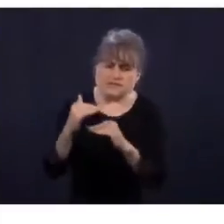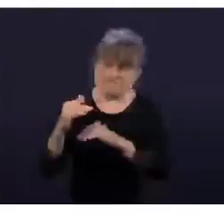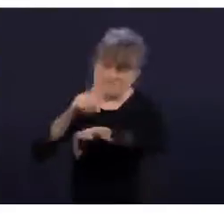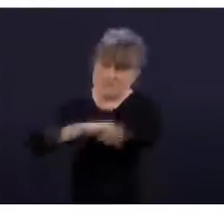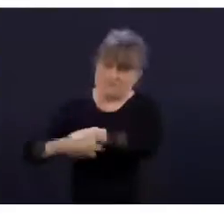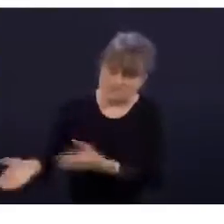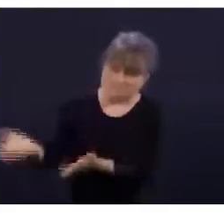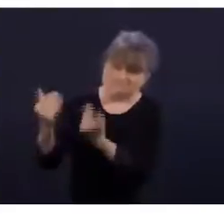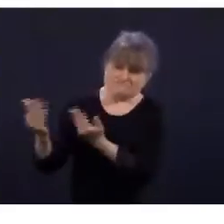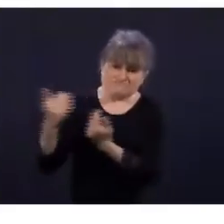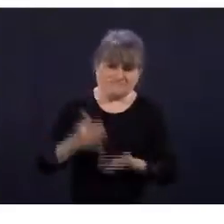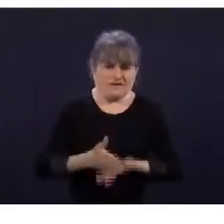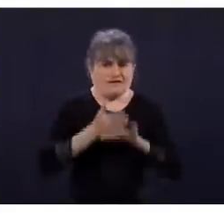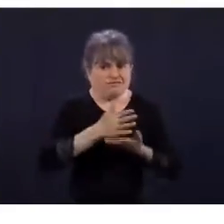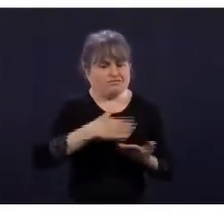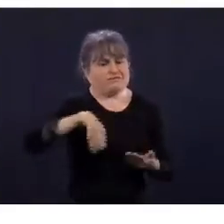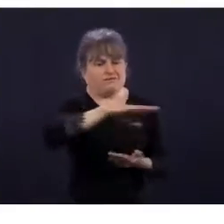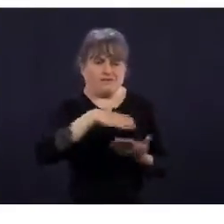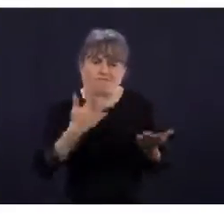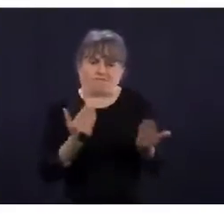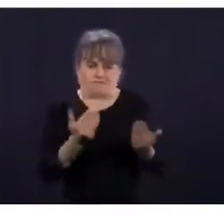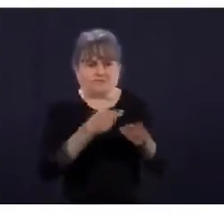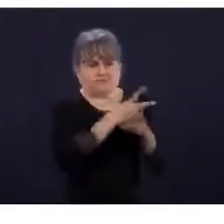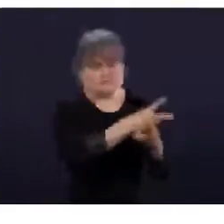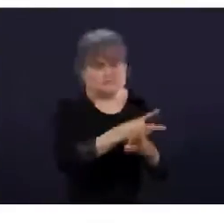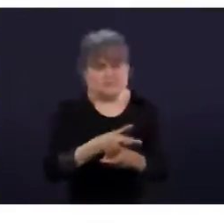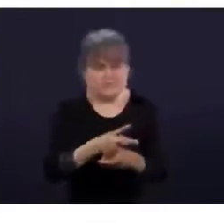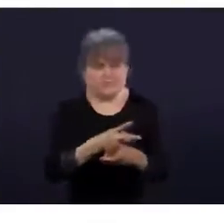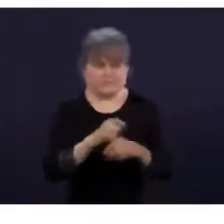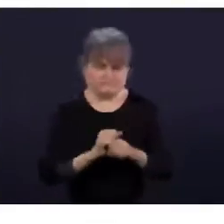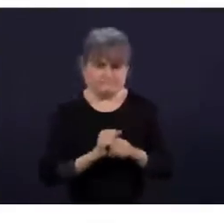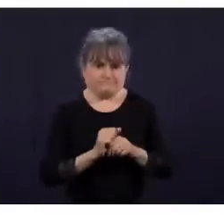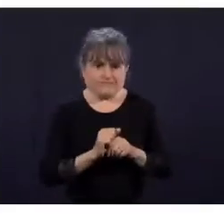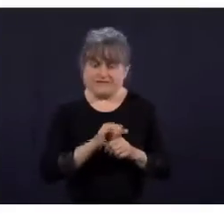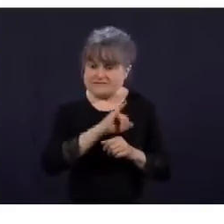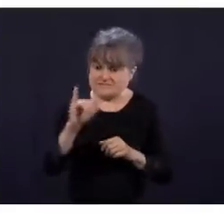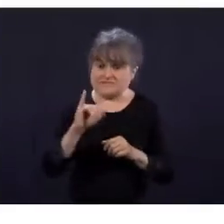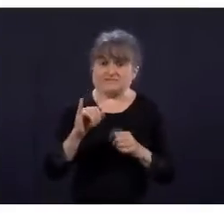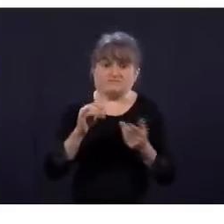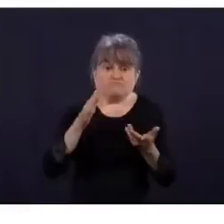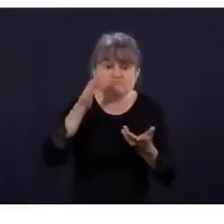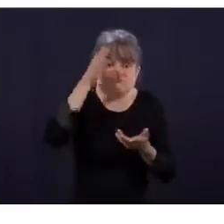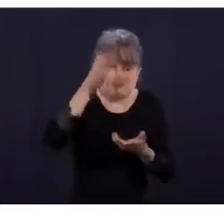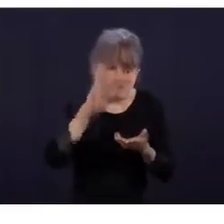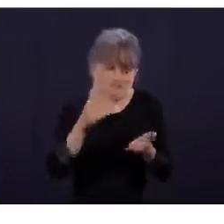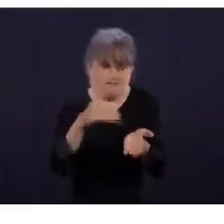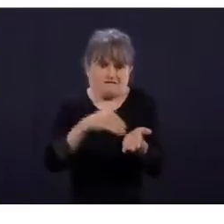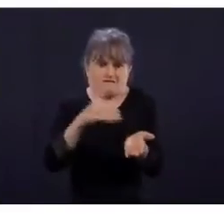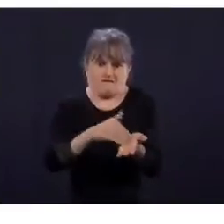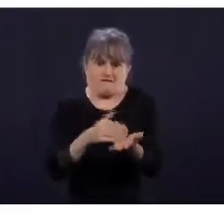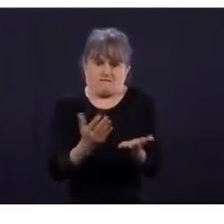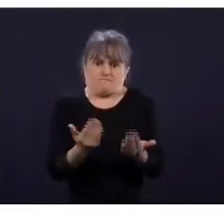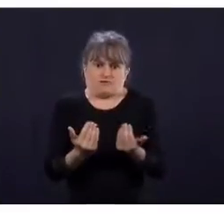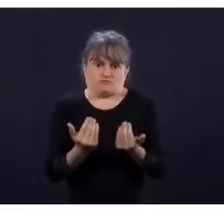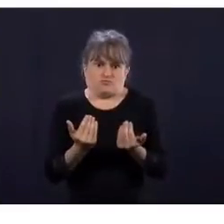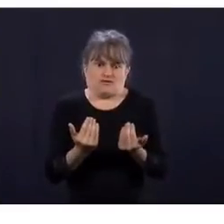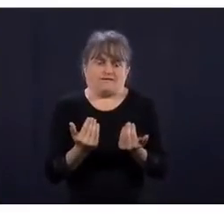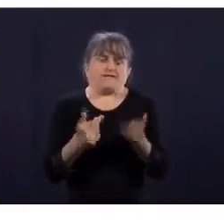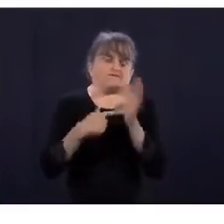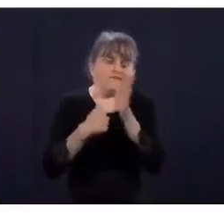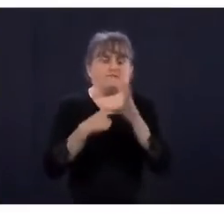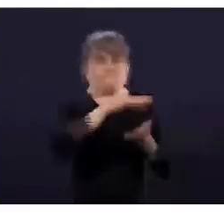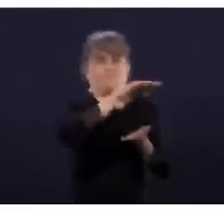qui prend en charge tous les soins, les services à l'hôtel. Donc, c'est très sécuritaire pour les patients. Mais comme